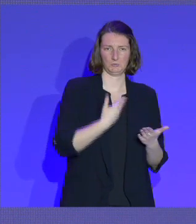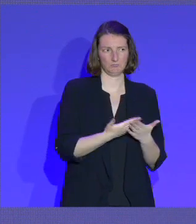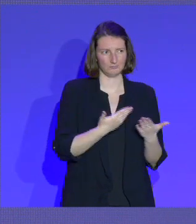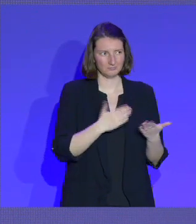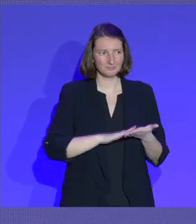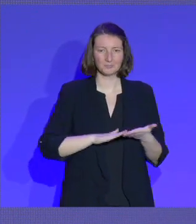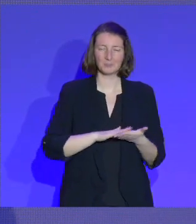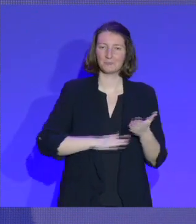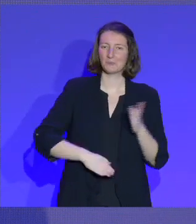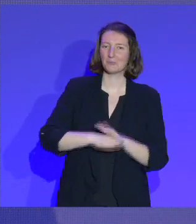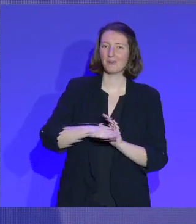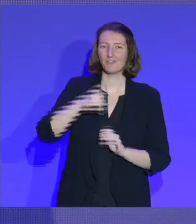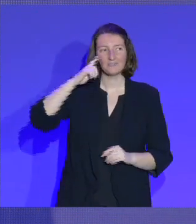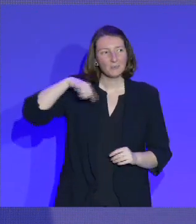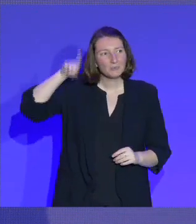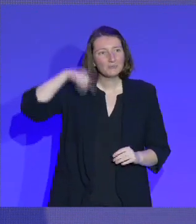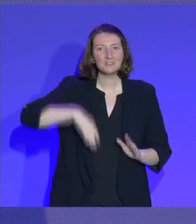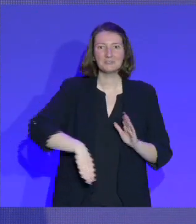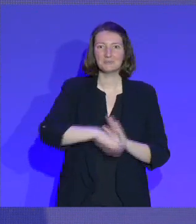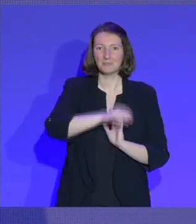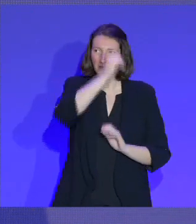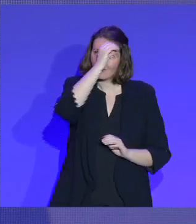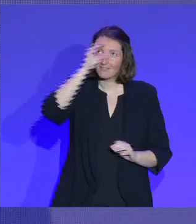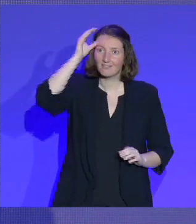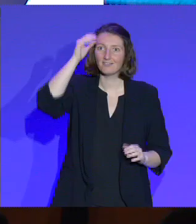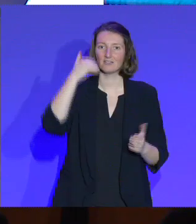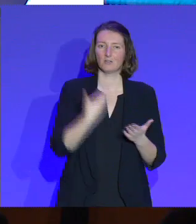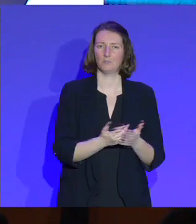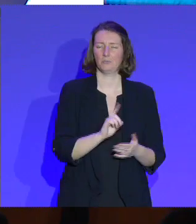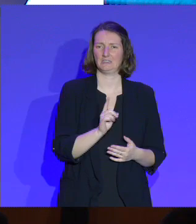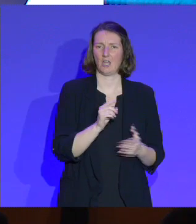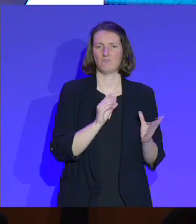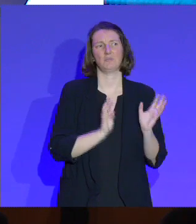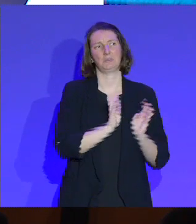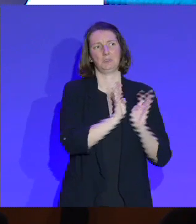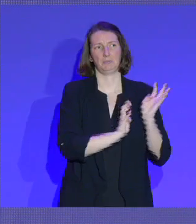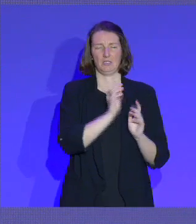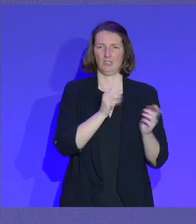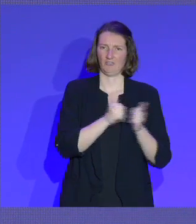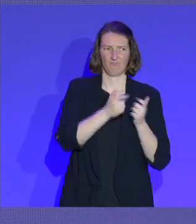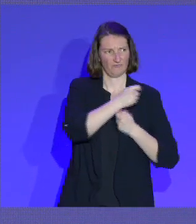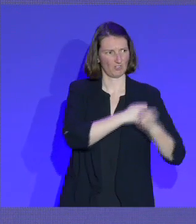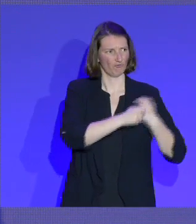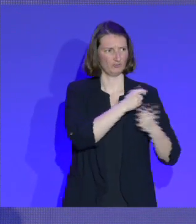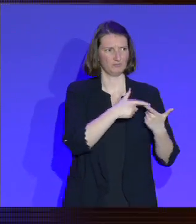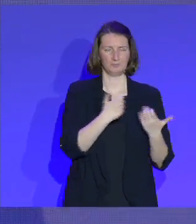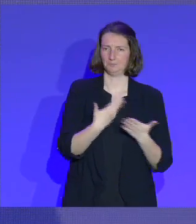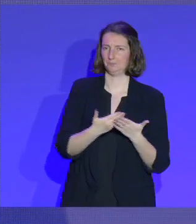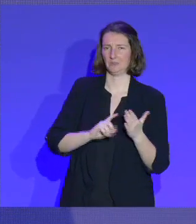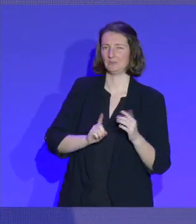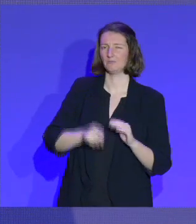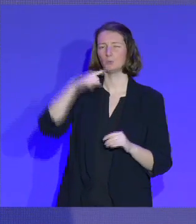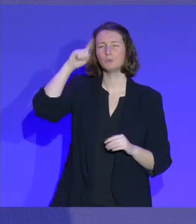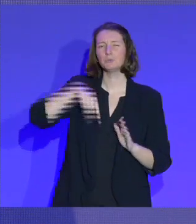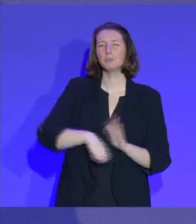conception, qu'une vision financière de rentabilité et spéculative des compétitions sportives.